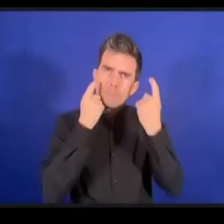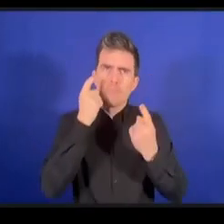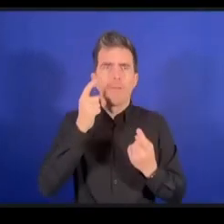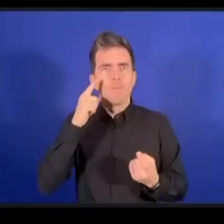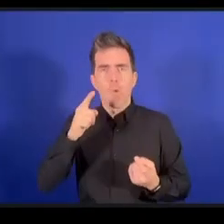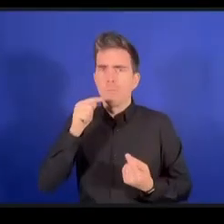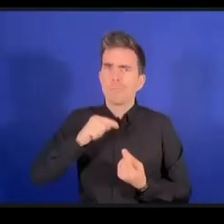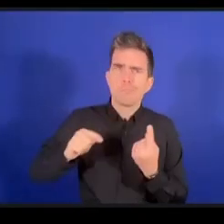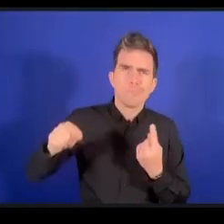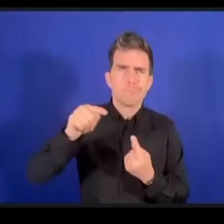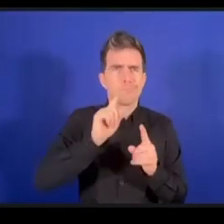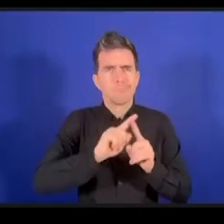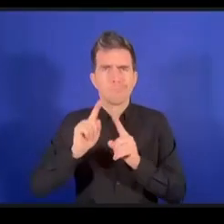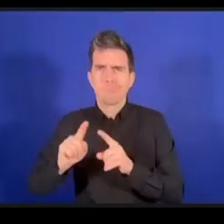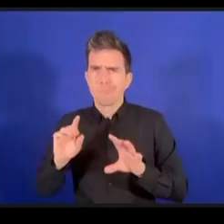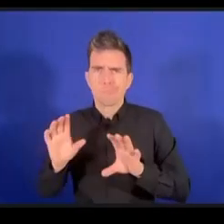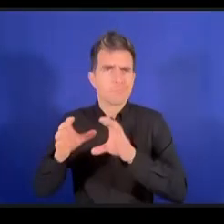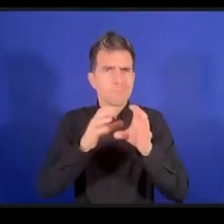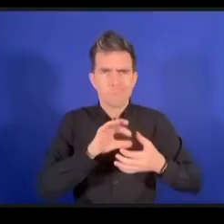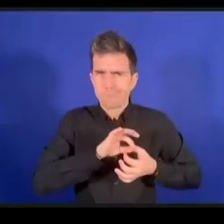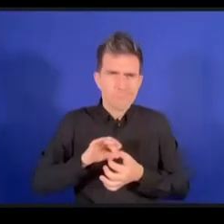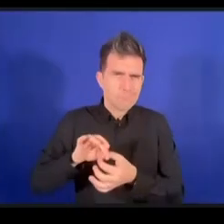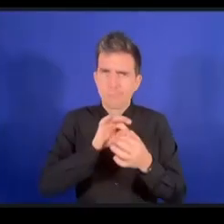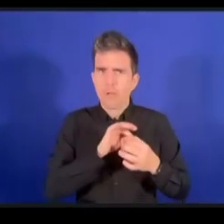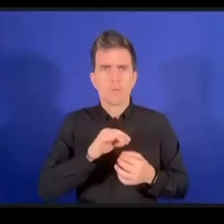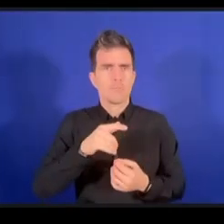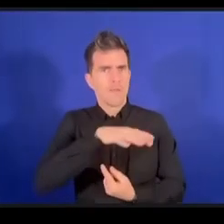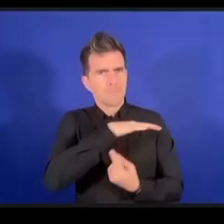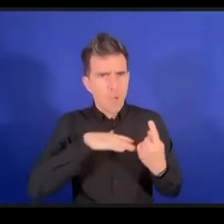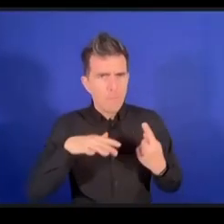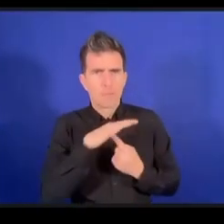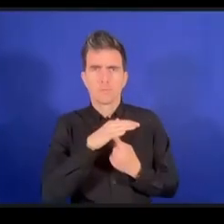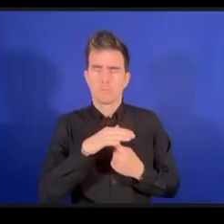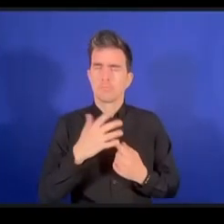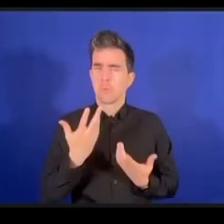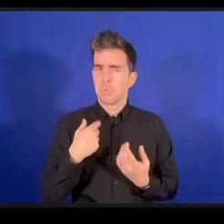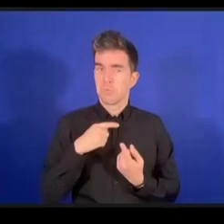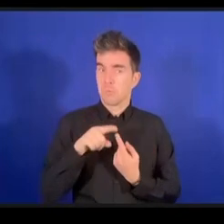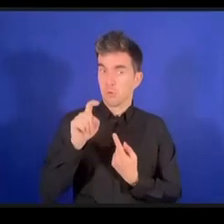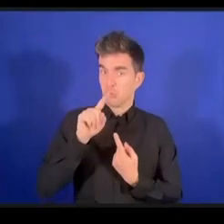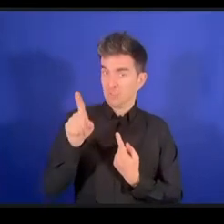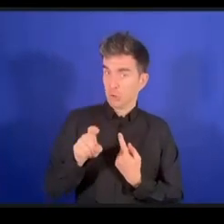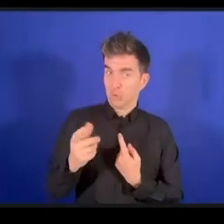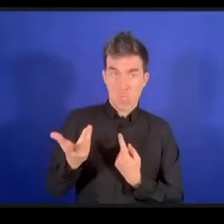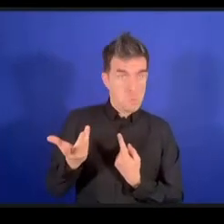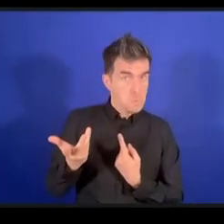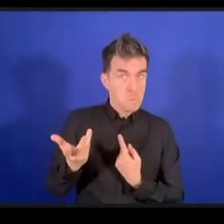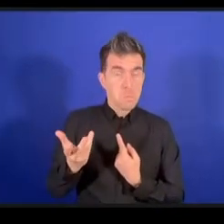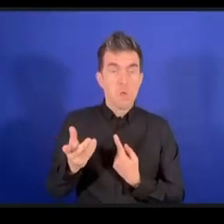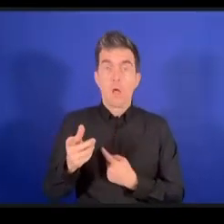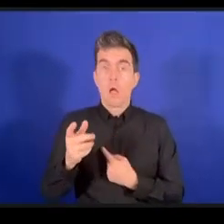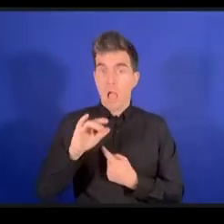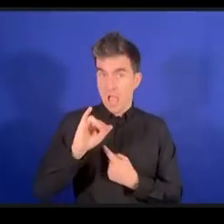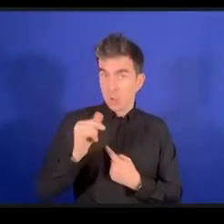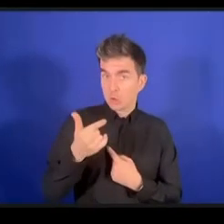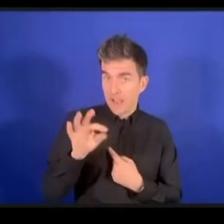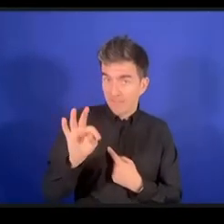المستقبلية ومستقبلي المنتدى حكمة الإنترنت